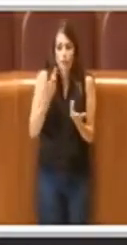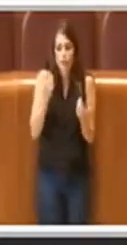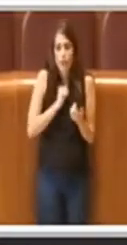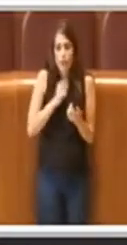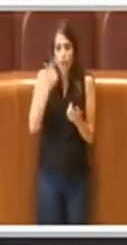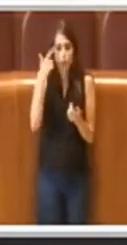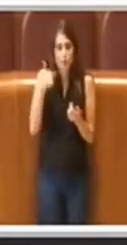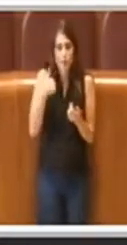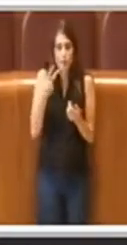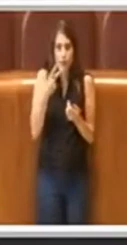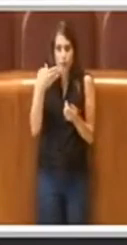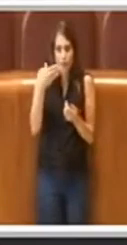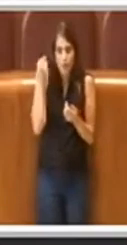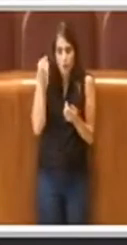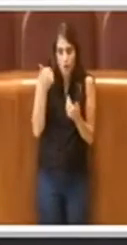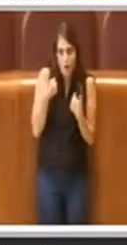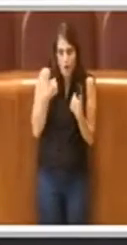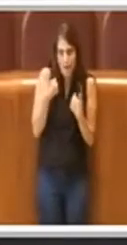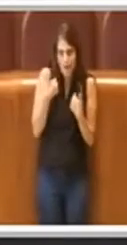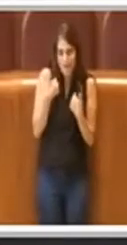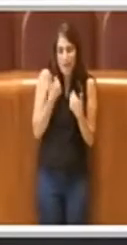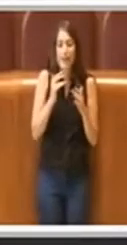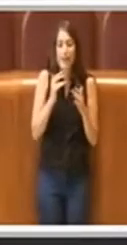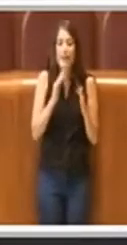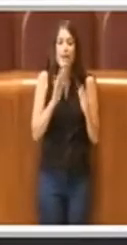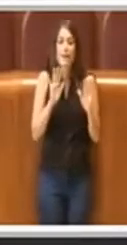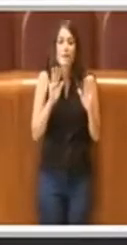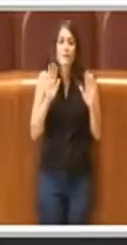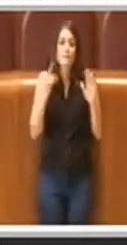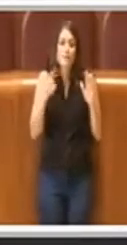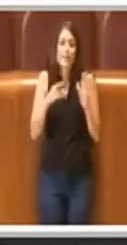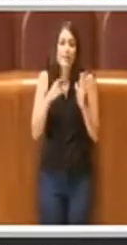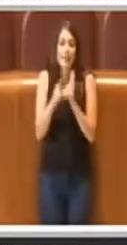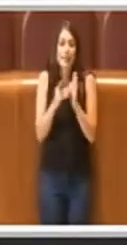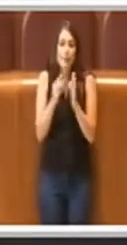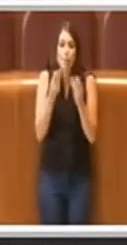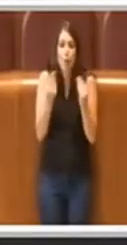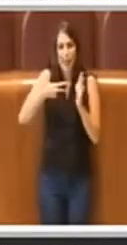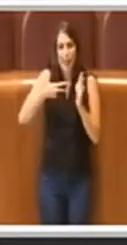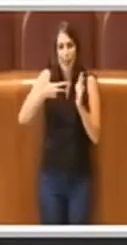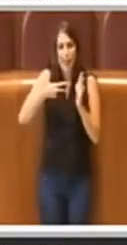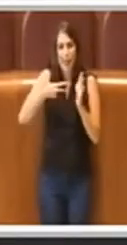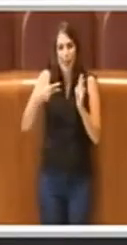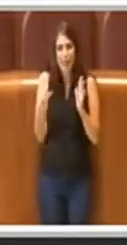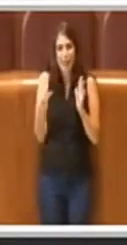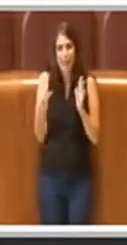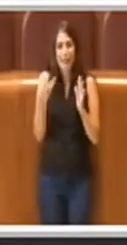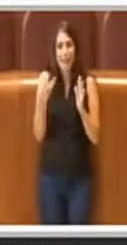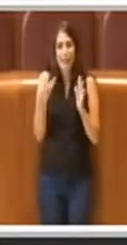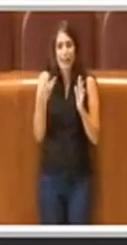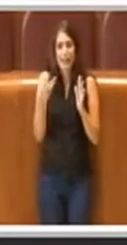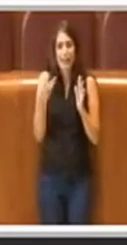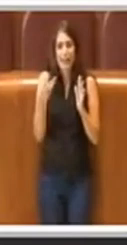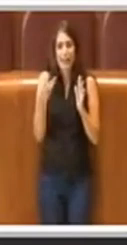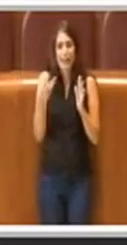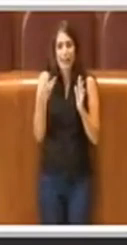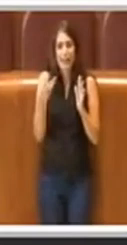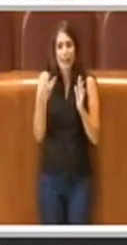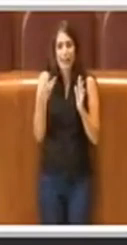basso della mia ignoranza, queste sono delibere molto tecniche su cui forse poco l'Assemblea potrà